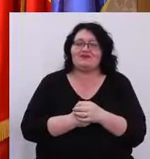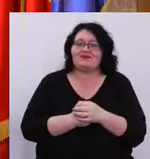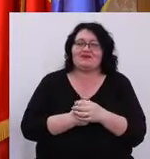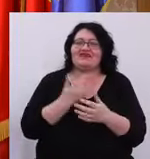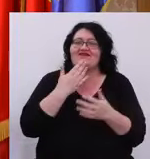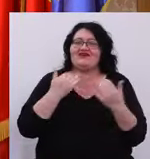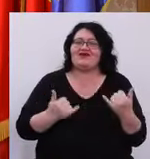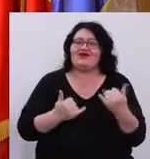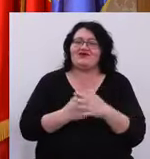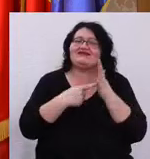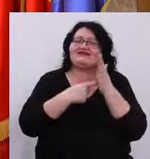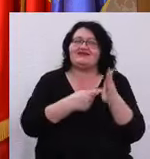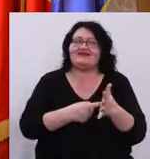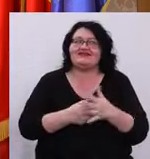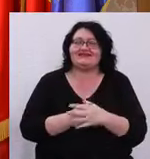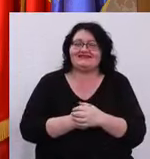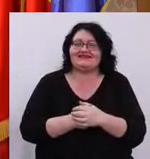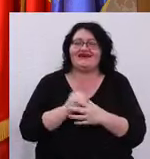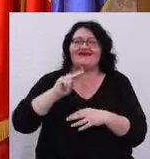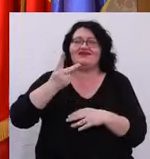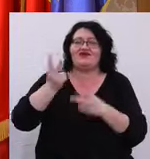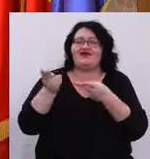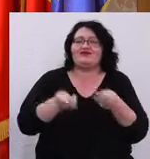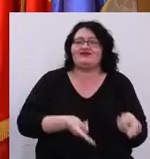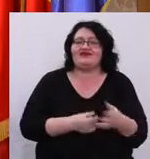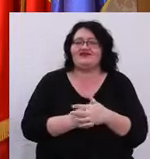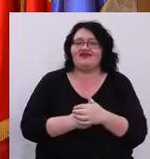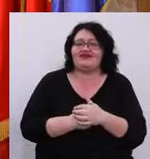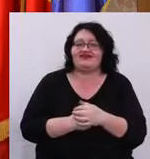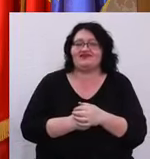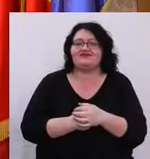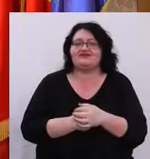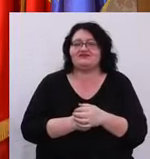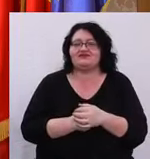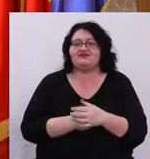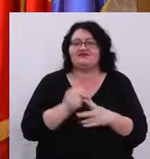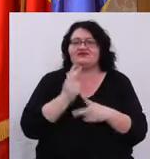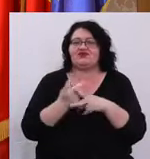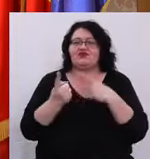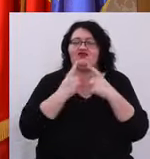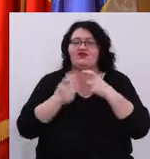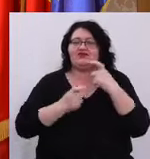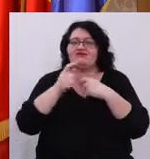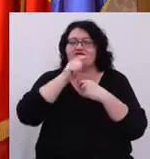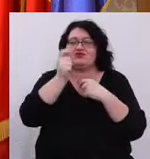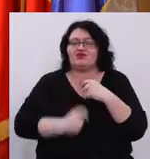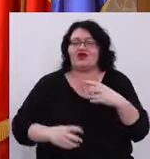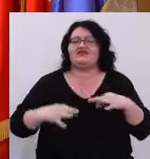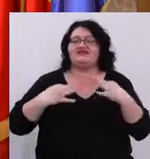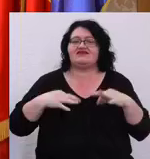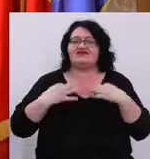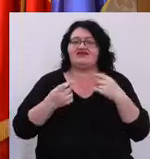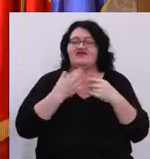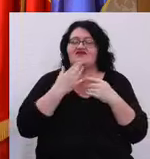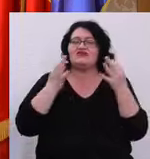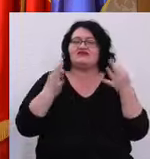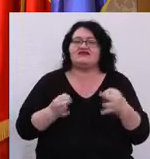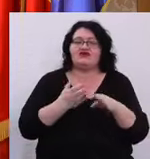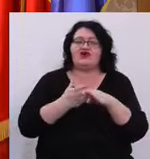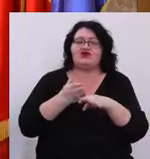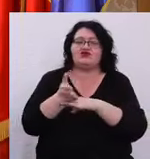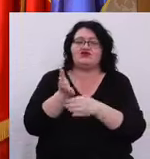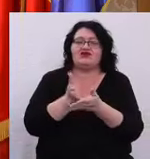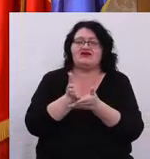Vreau acum să prezint un al doilea musafiri. Tot e vorba despre un proiect în sănătate. Vrem să asigurăm